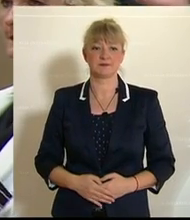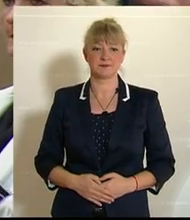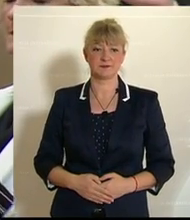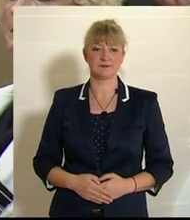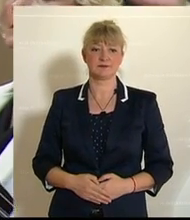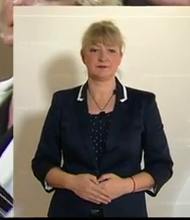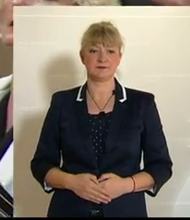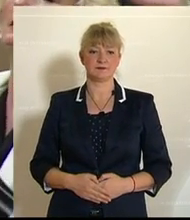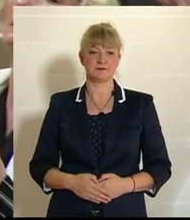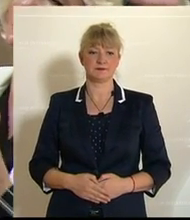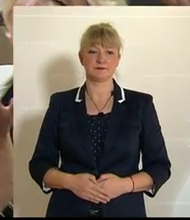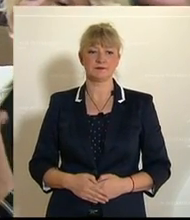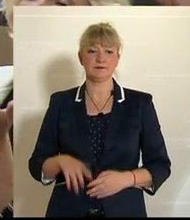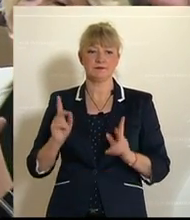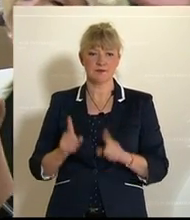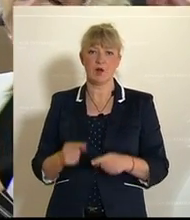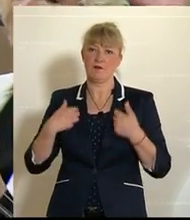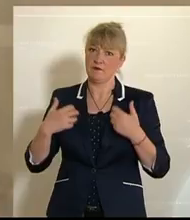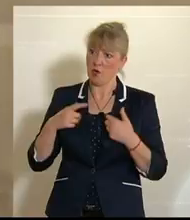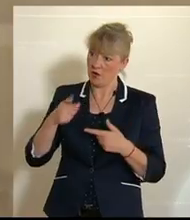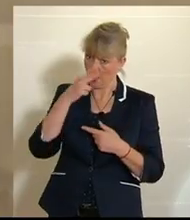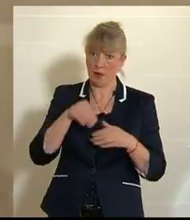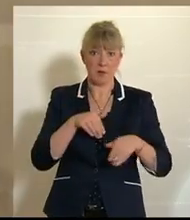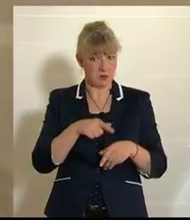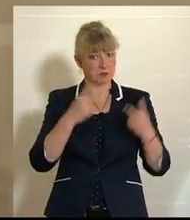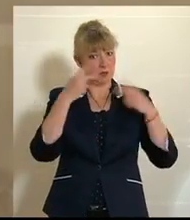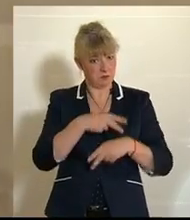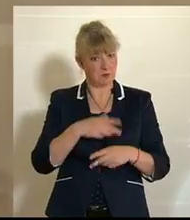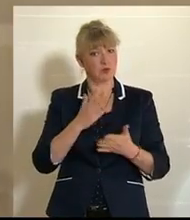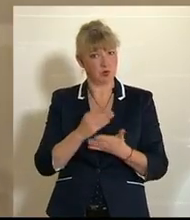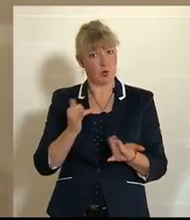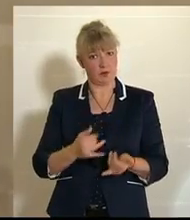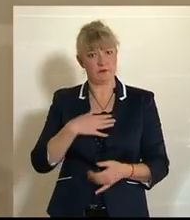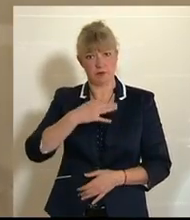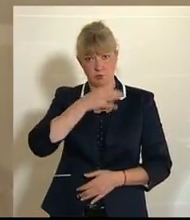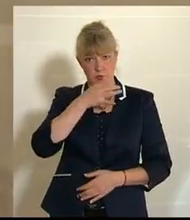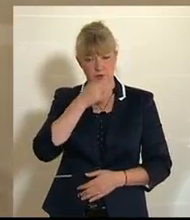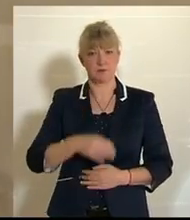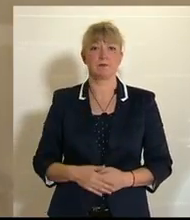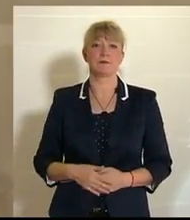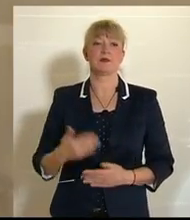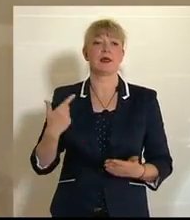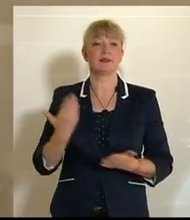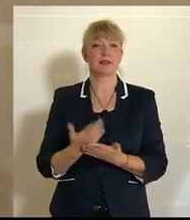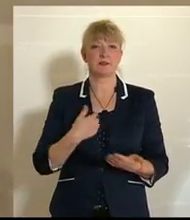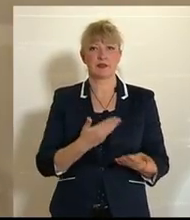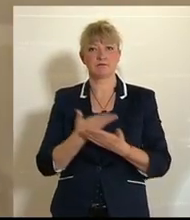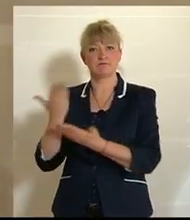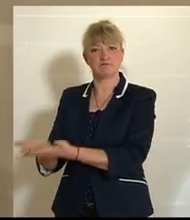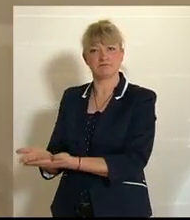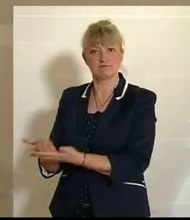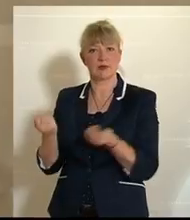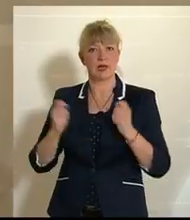Und es freut mich, dass Sie, Herr Minister, auch die Bereitschaft dazu angesprochen haben. Ich bringe daher folgenden